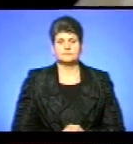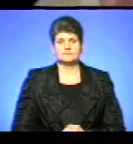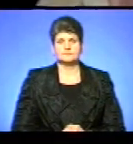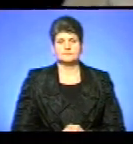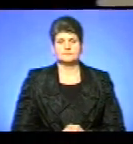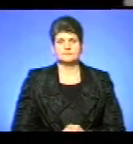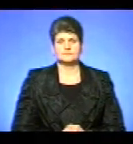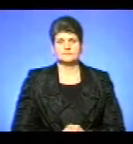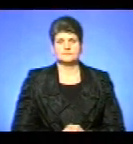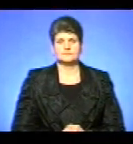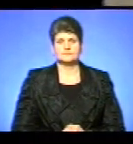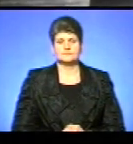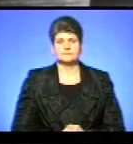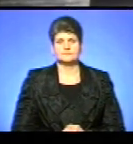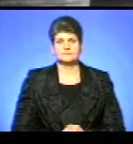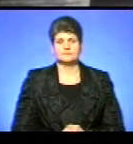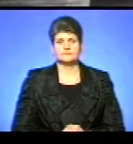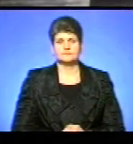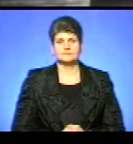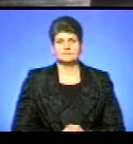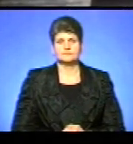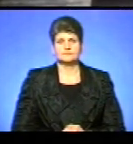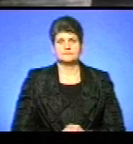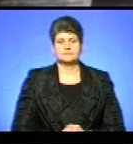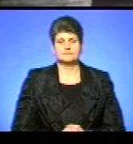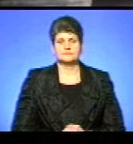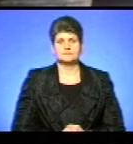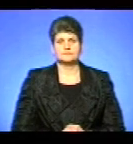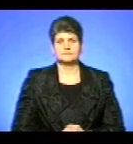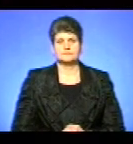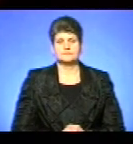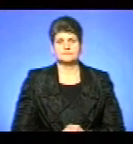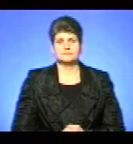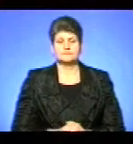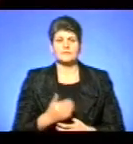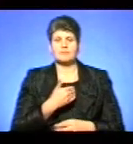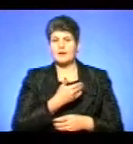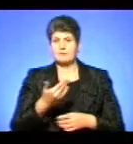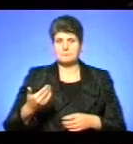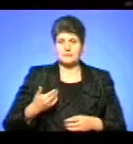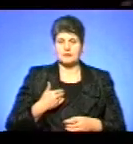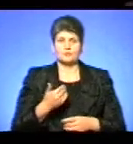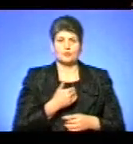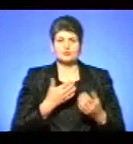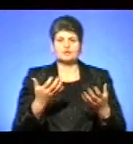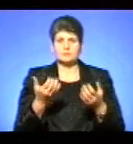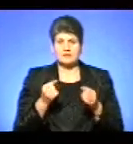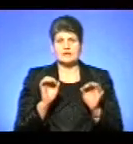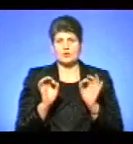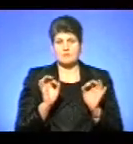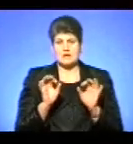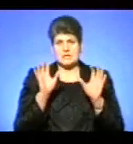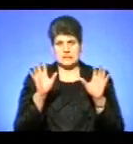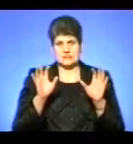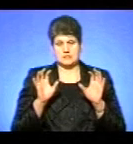Дякую за Ми хочемо, щоб прийняли нормальний закон.